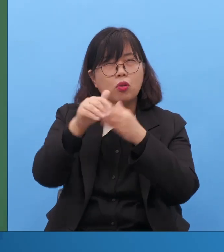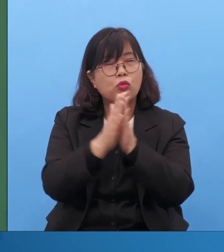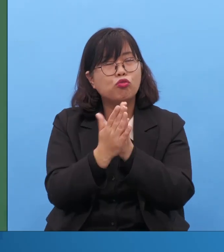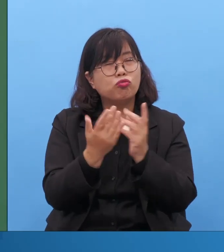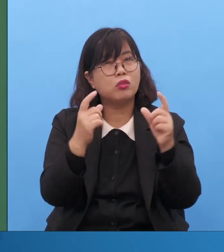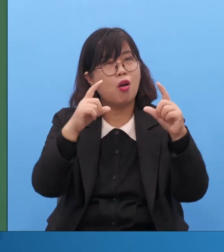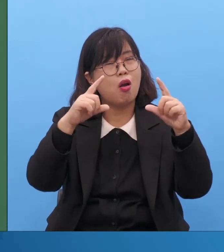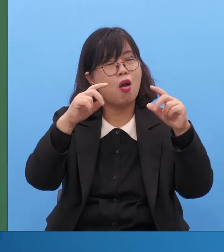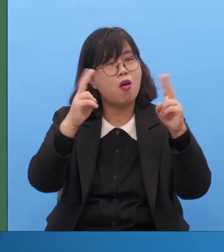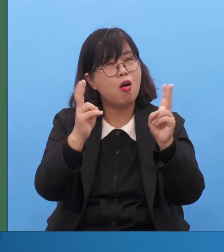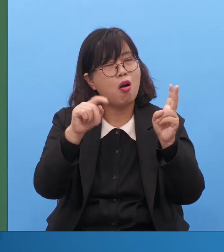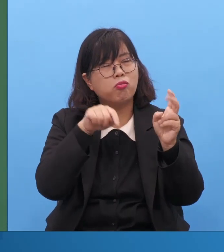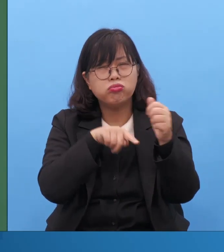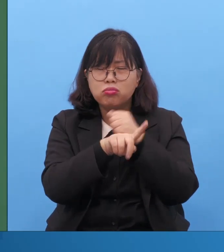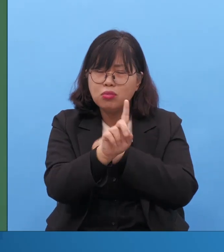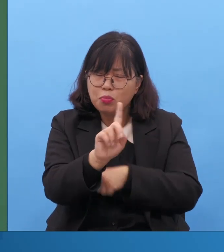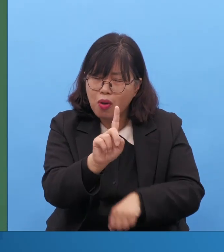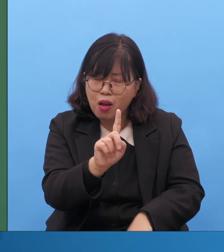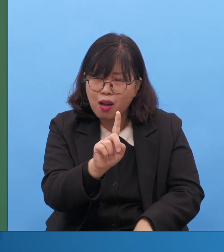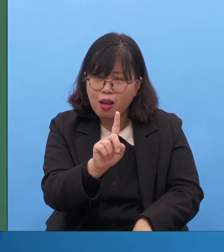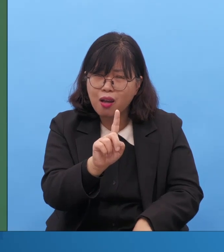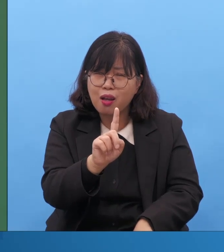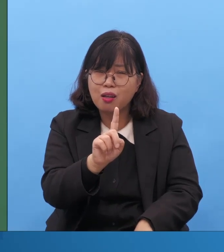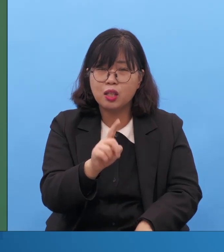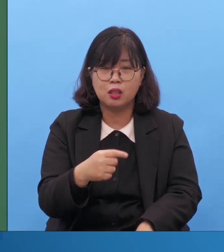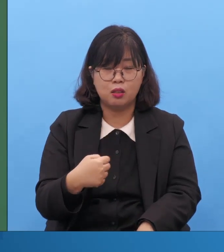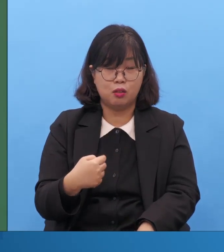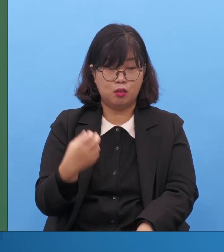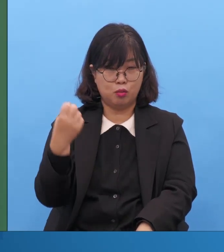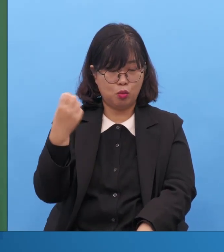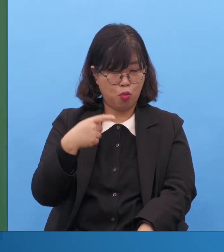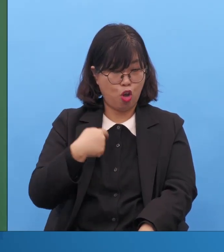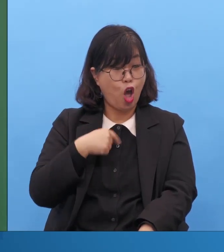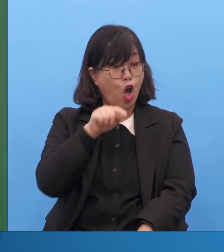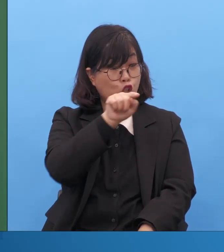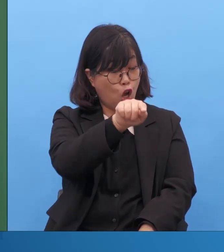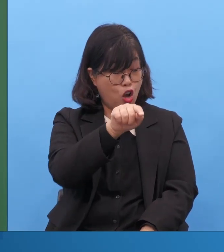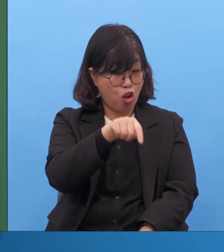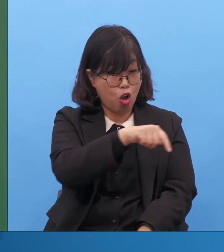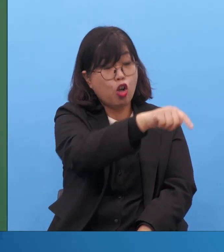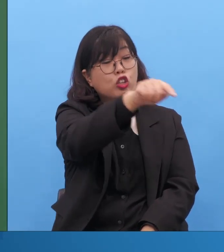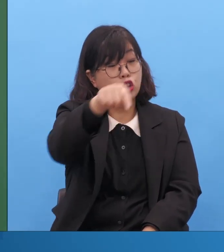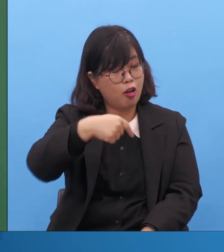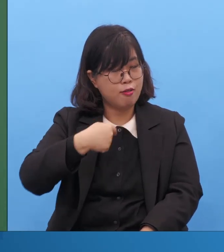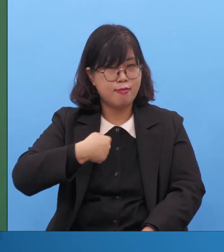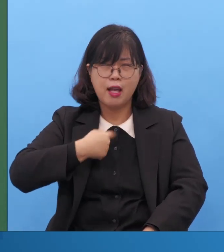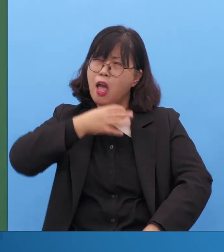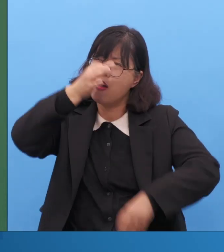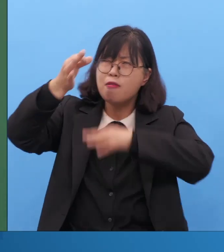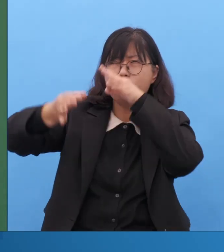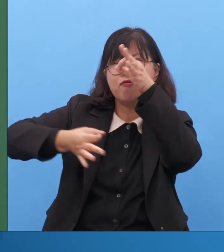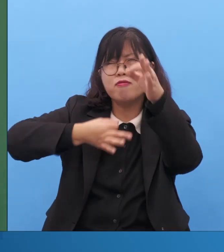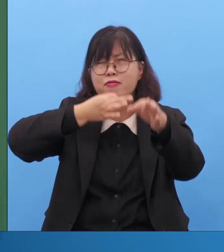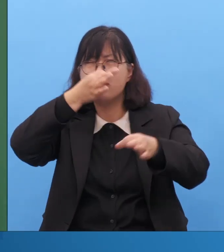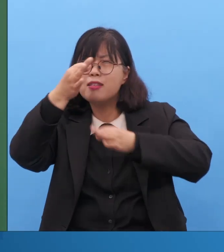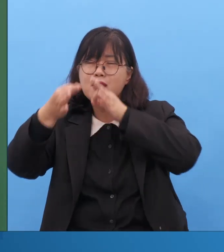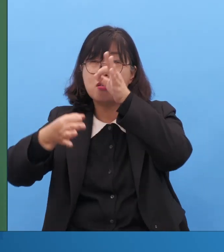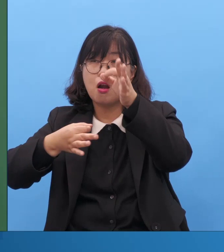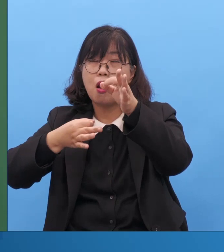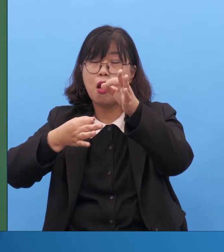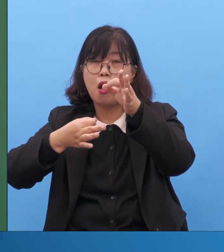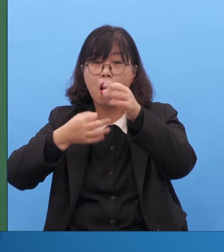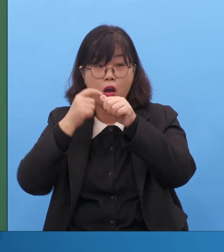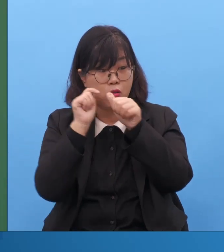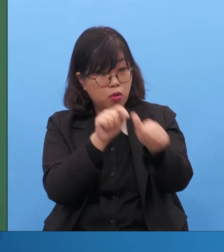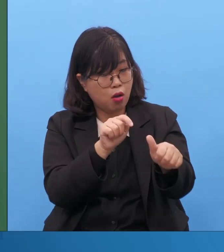너는 내게 부르지져라 예를 들면 널 기도하고 있었는데 뭐 부르지져라 이 말은 다른 기도하는 말은 또 다른 단어예요 부르지져라